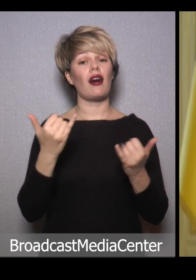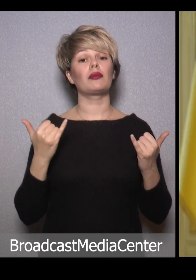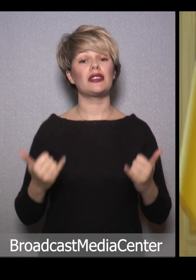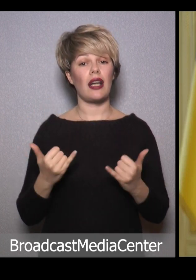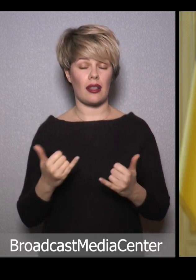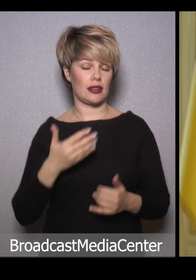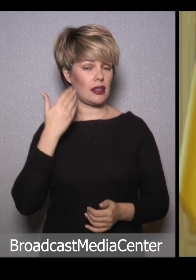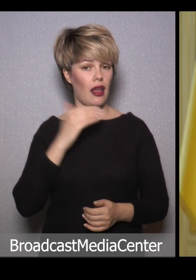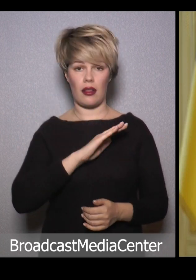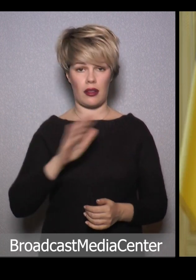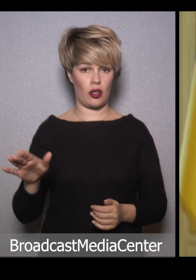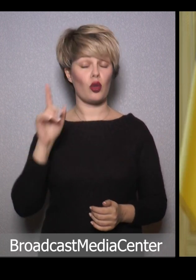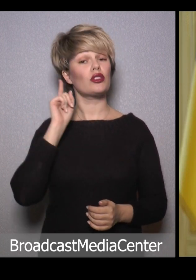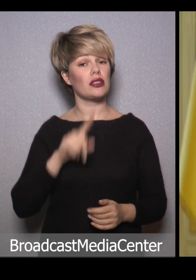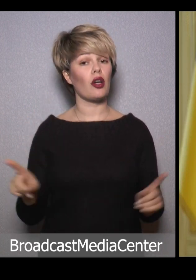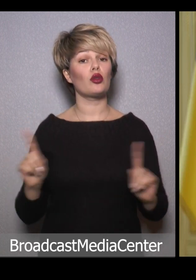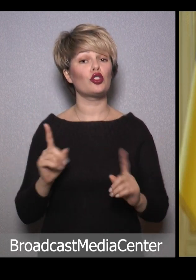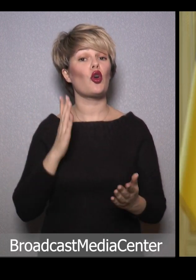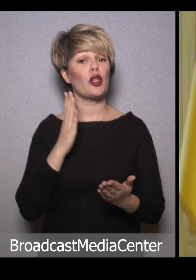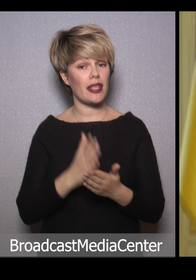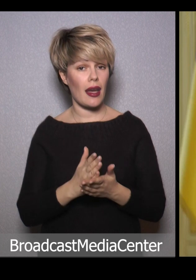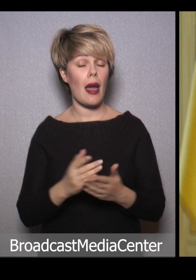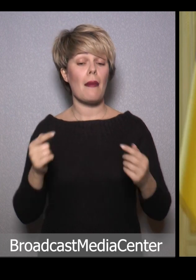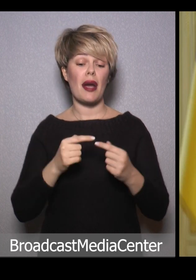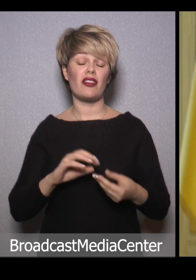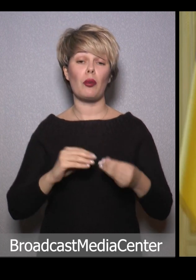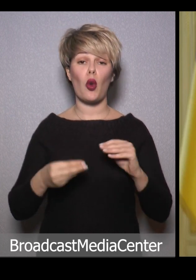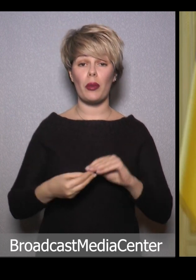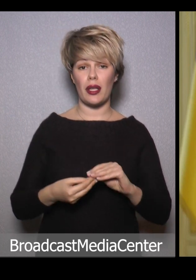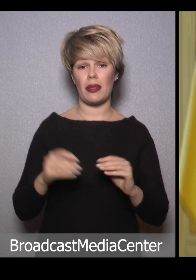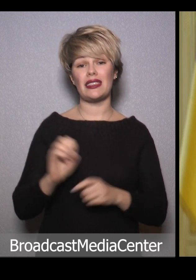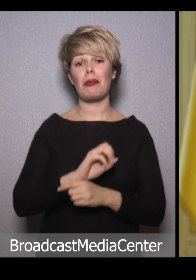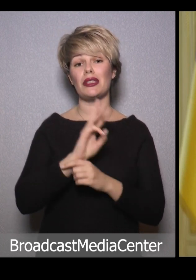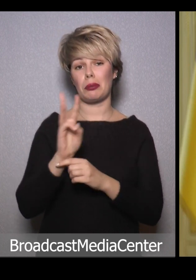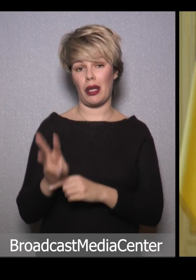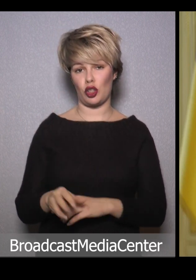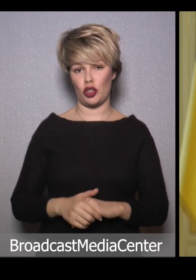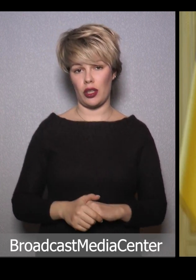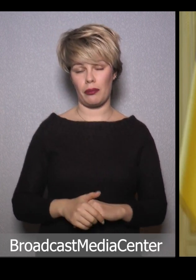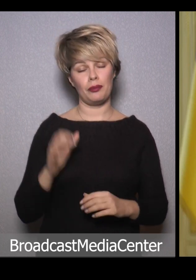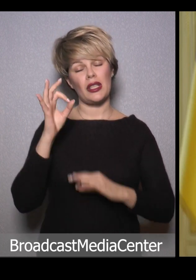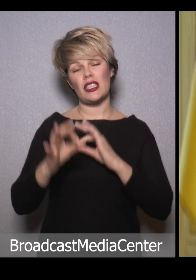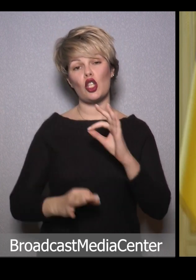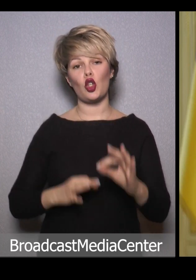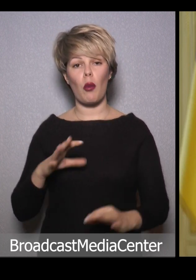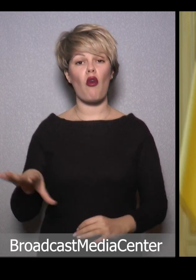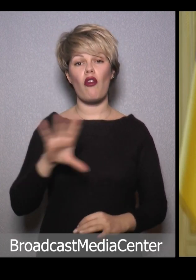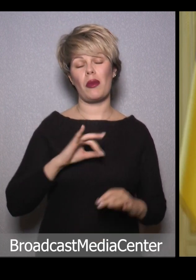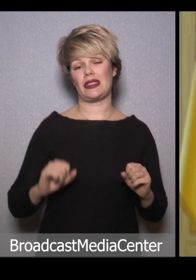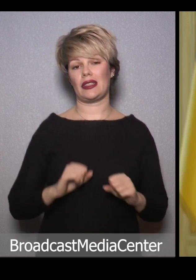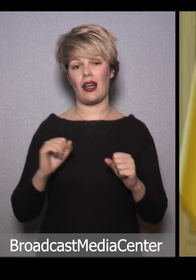зараз нелегко. Знаю, що є певні проблеми з забезпеченням. Цілодобово ми